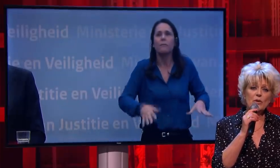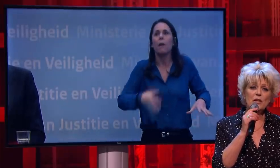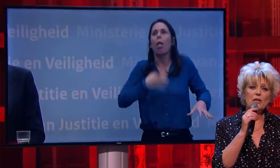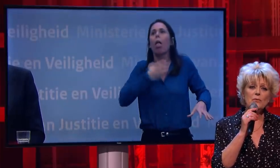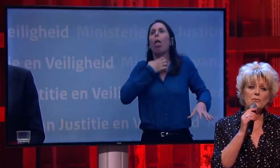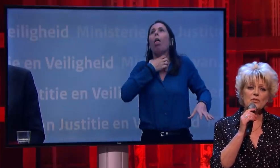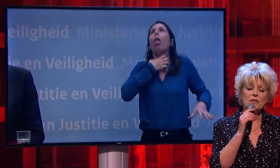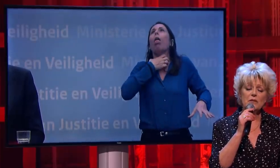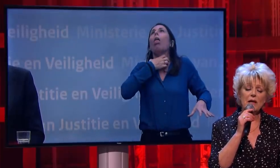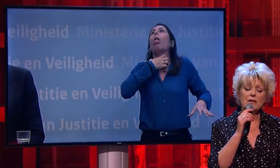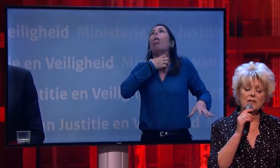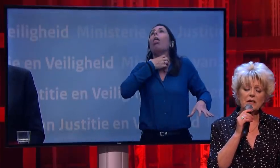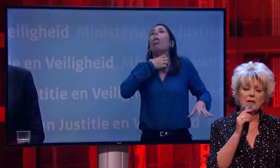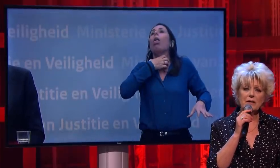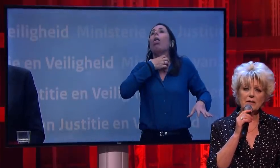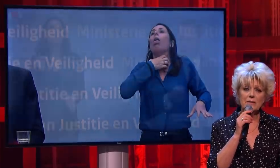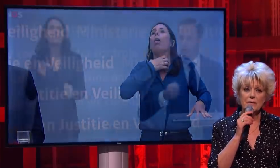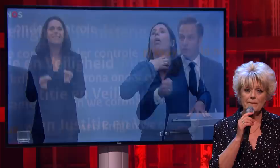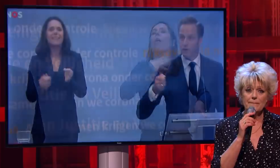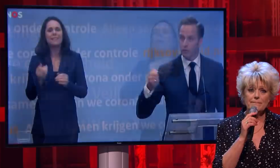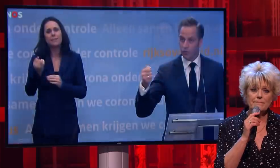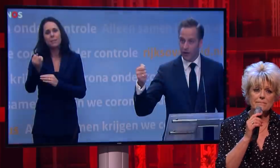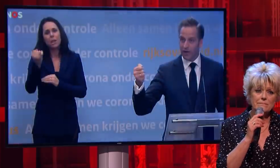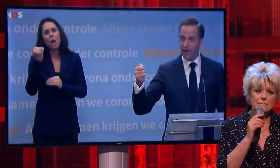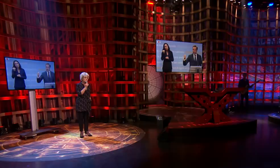vloog het nieuwsje naar de keel.